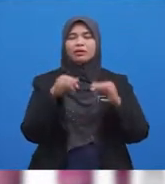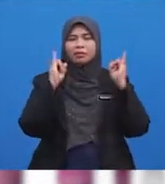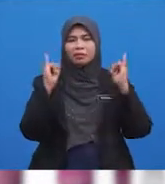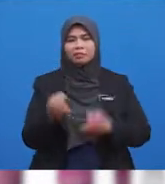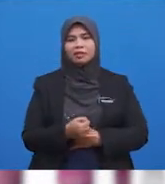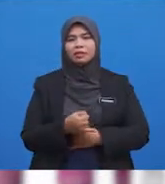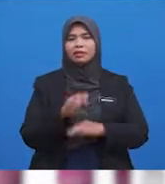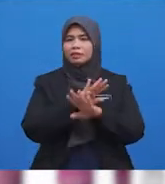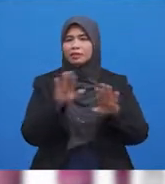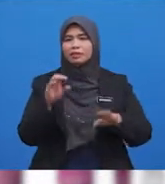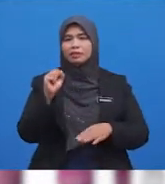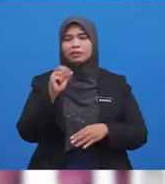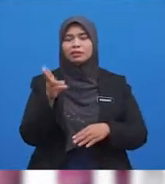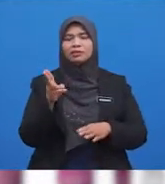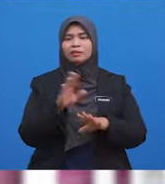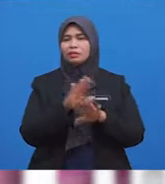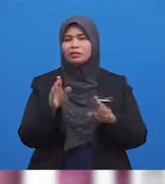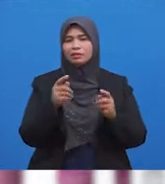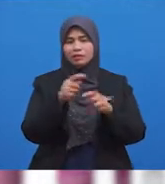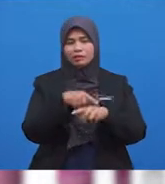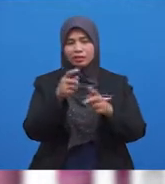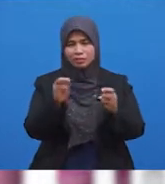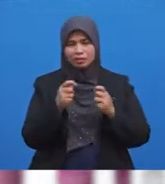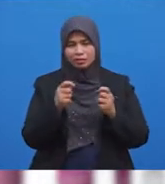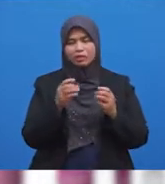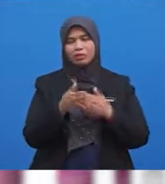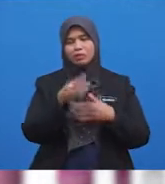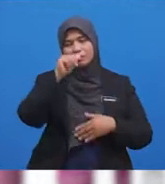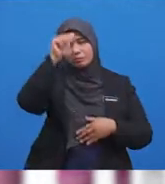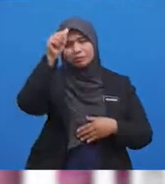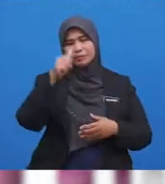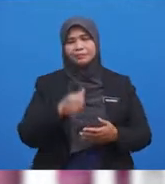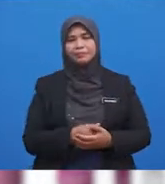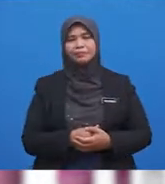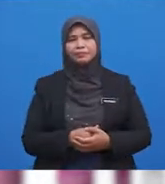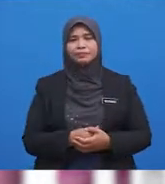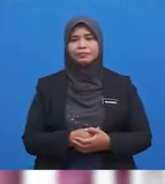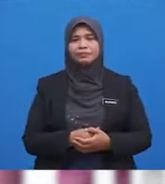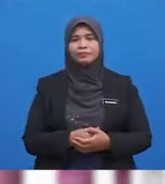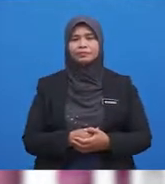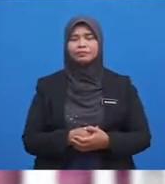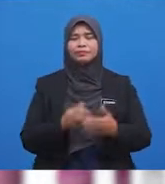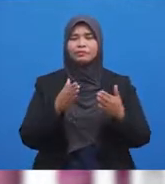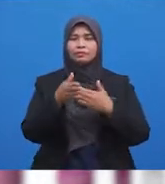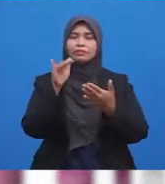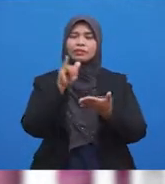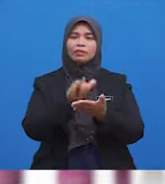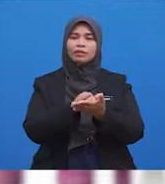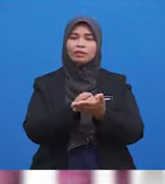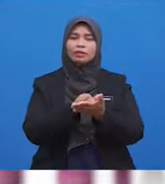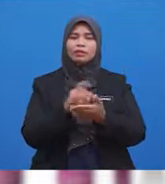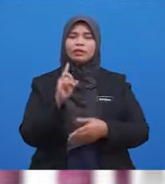Sah Ibadah Kita Tidak Diterima Oleh Allah Ta'ala Oleh itu